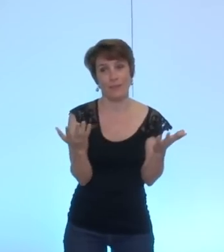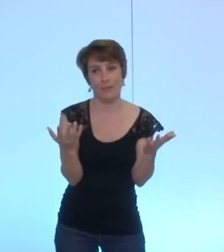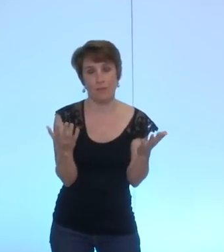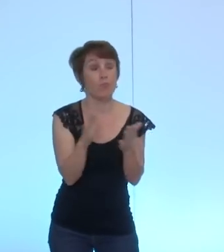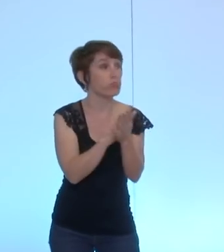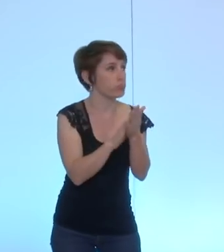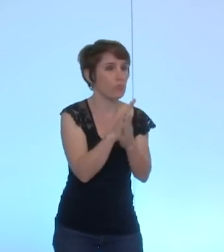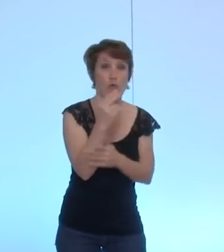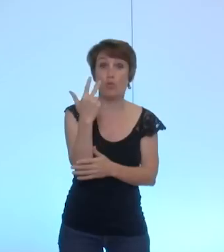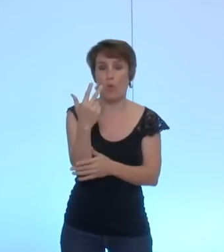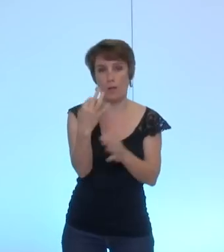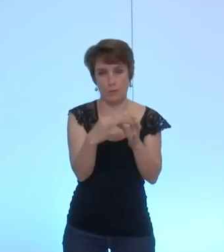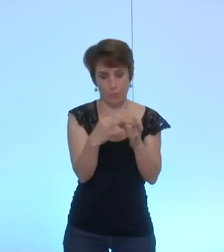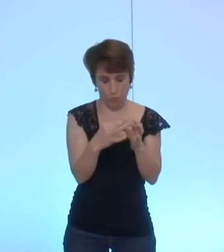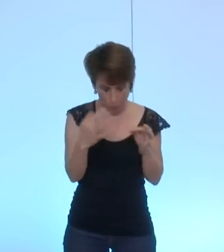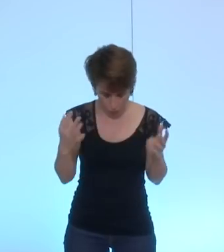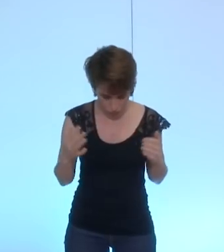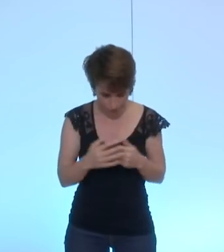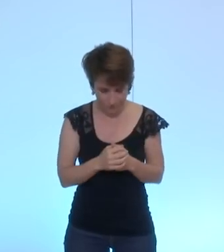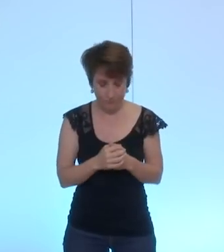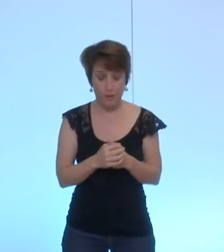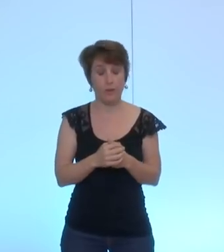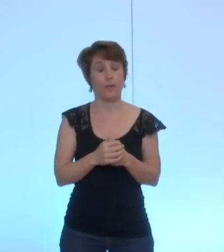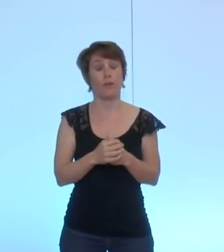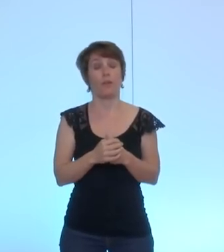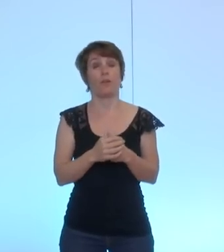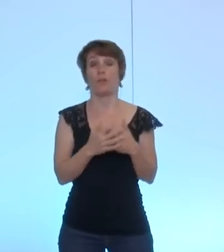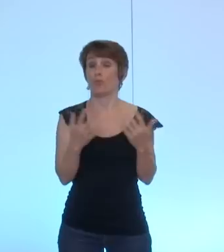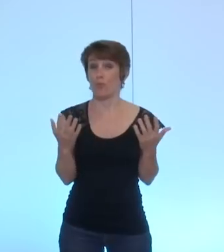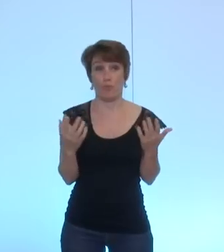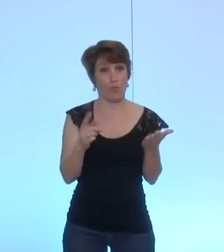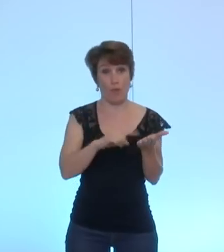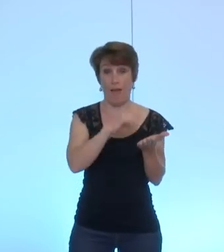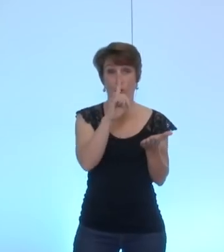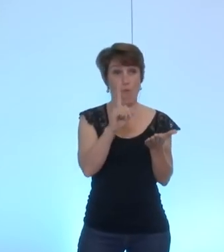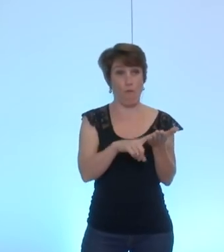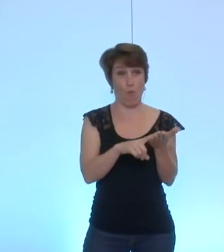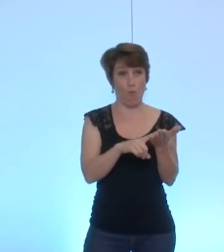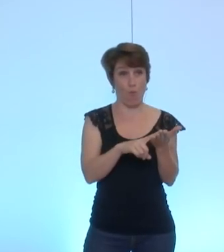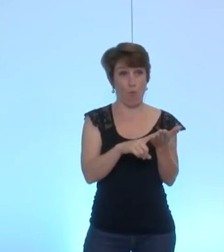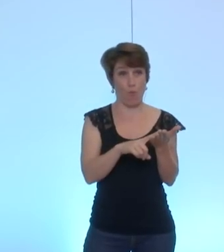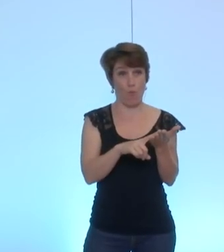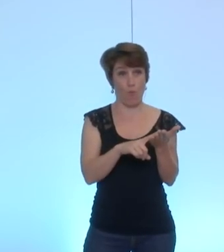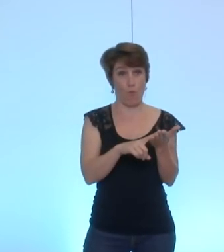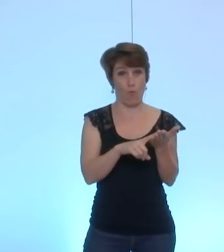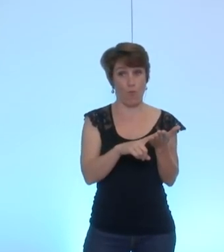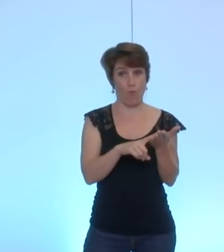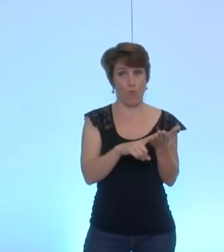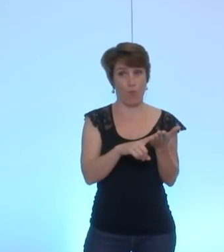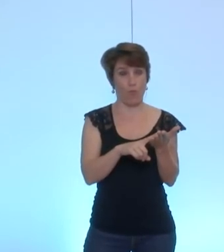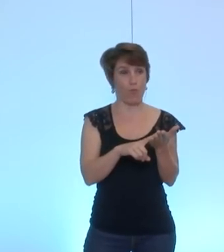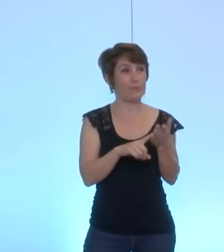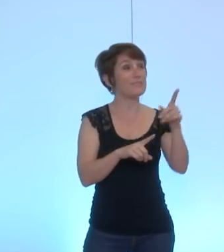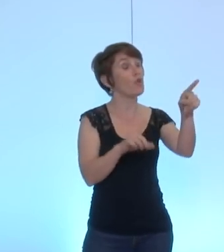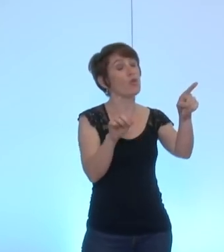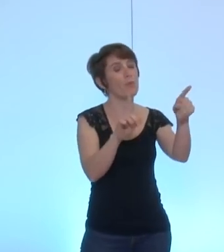le 3 on vient de voir le 10 mais toujours est-il que ce fonds de fait oui mais ça c'est l'instruction